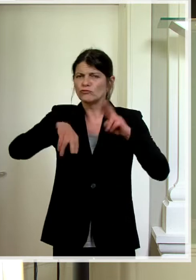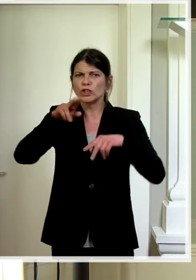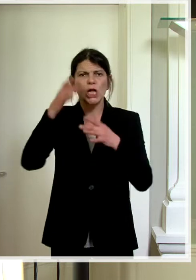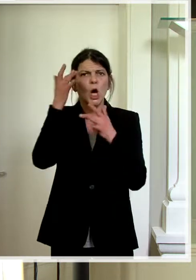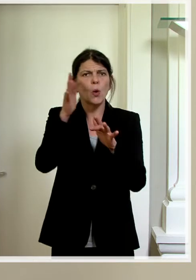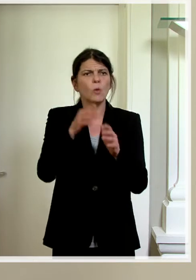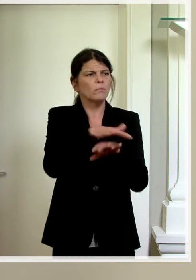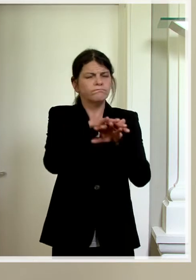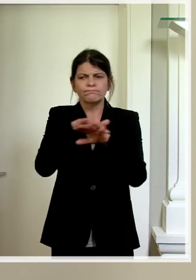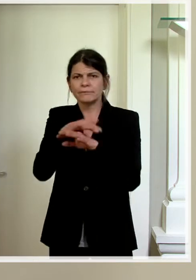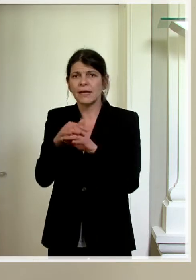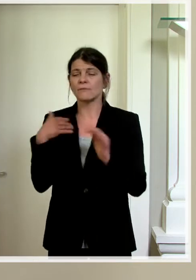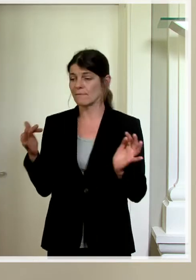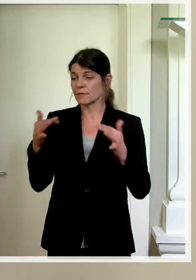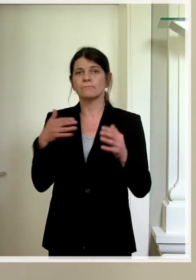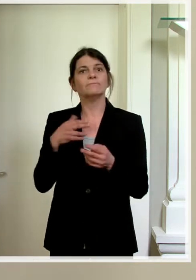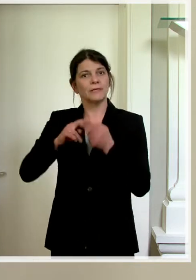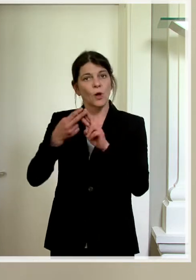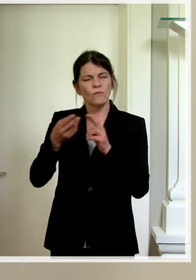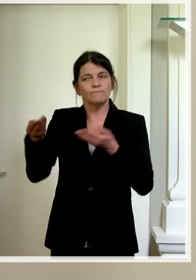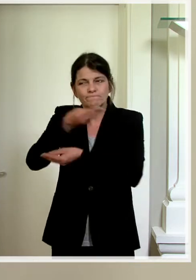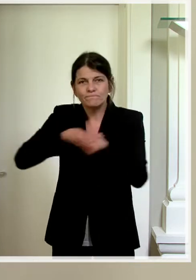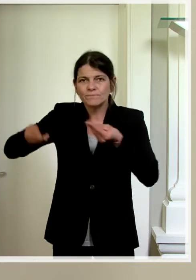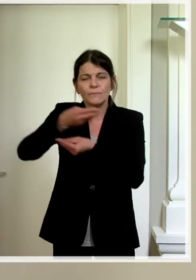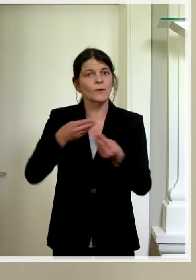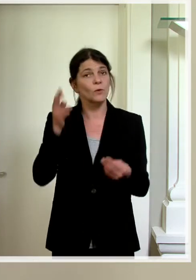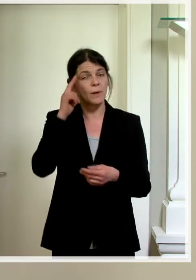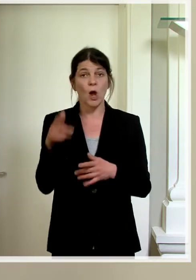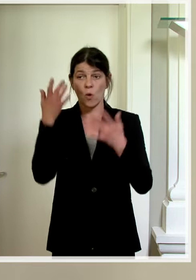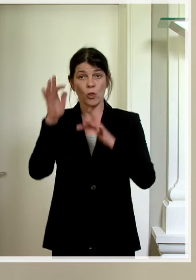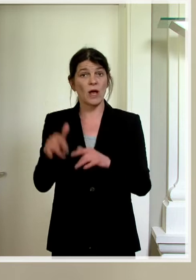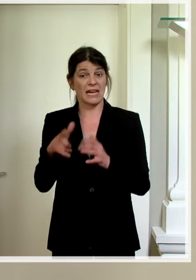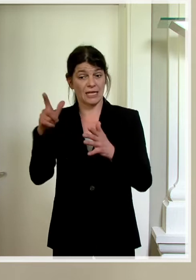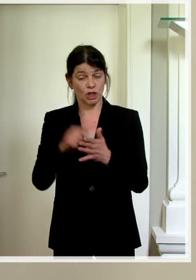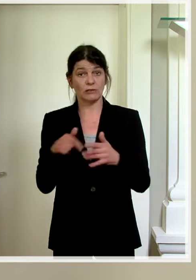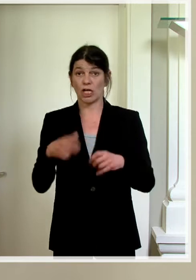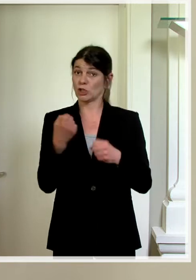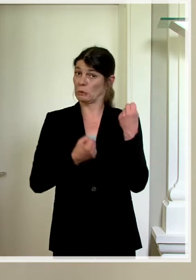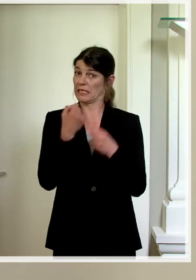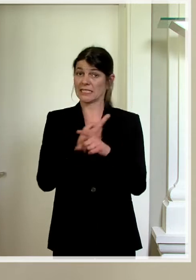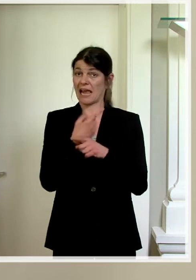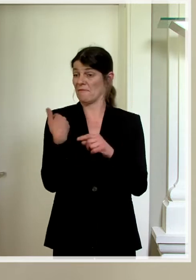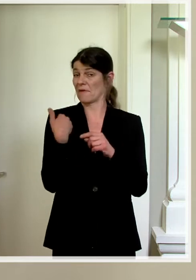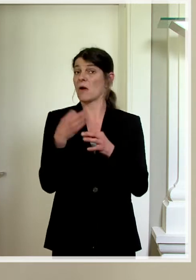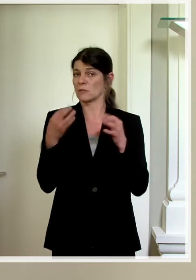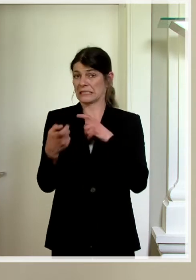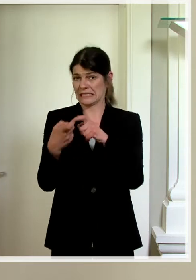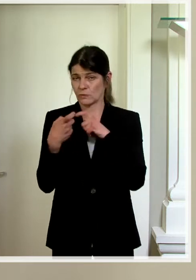Kultursparten getroffen, um über die Kultur in Lichtenstein in dieser schwierigen Zeit zu diskutieren.